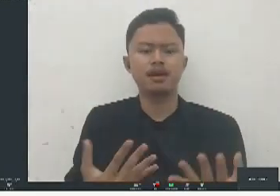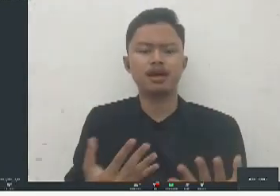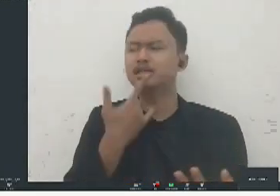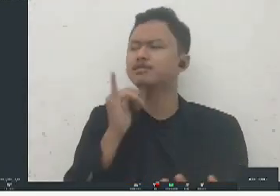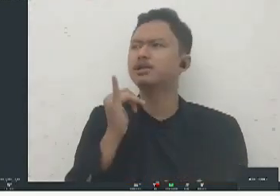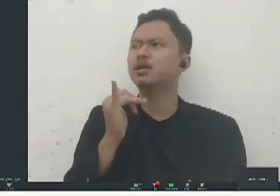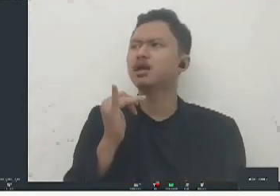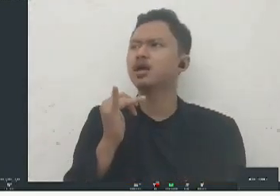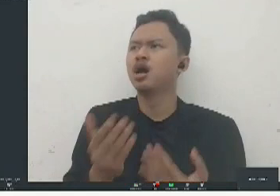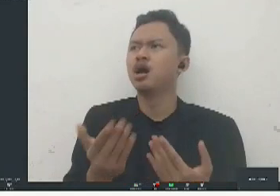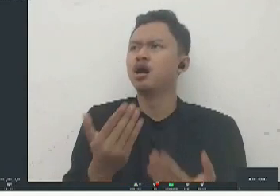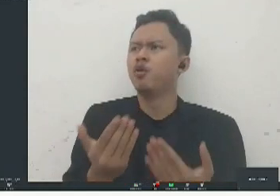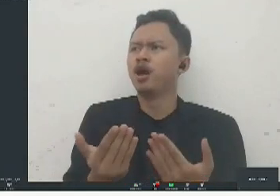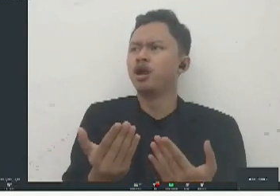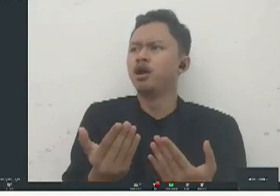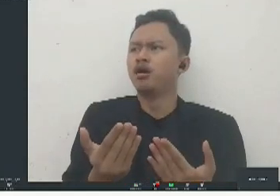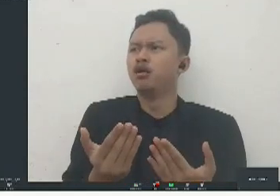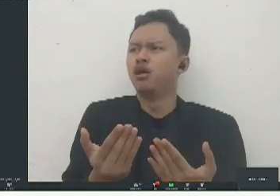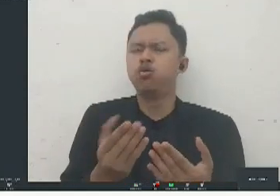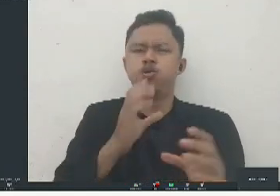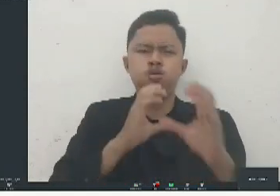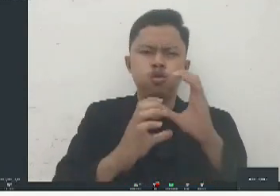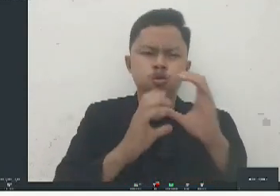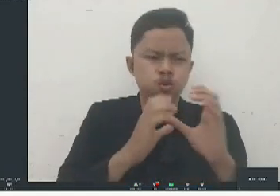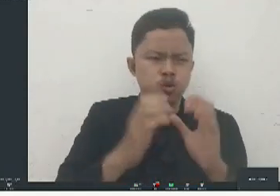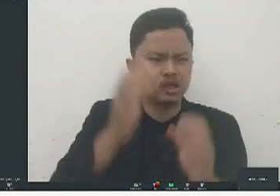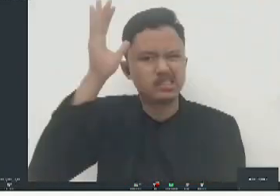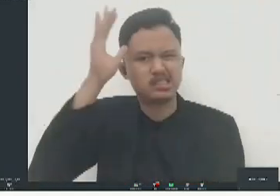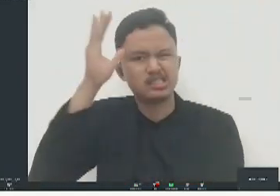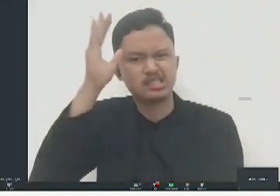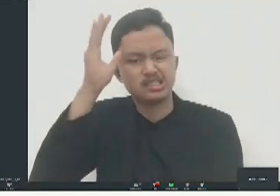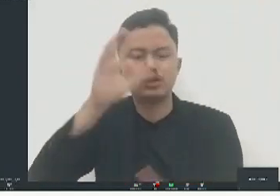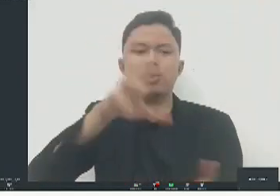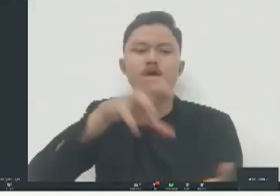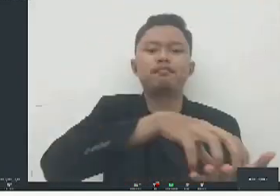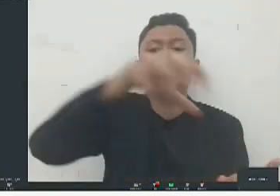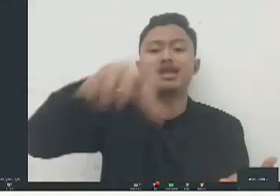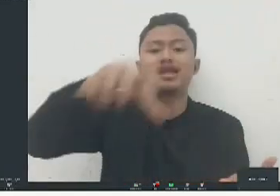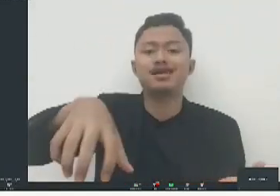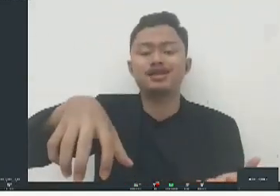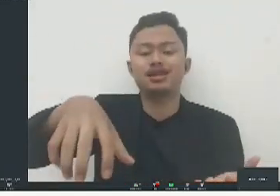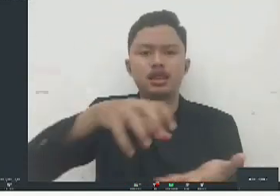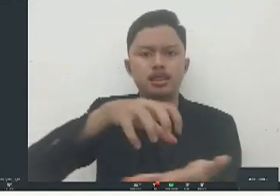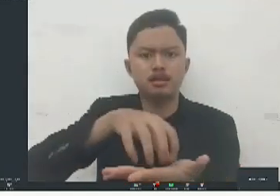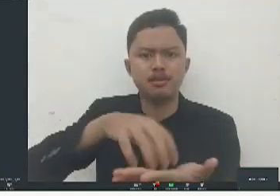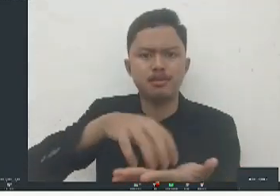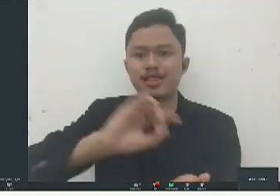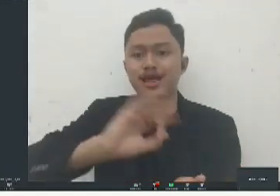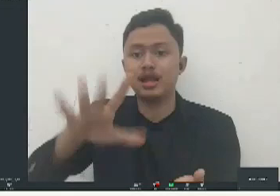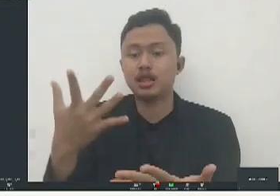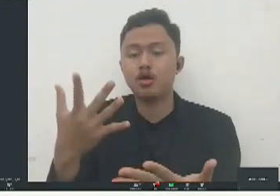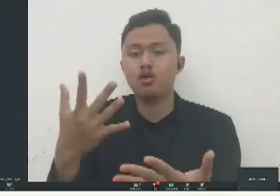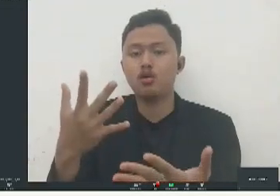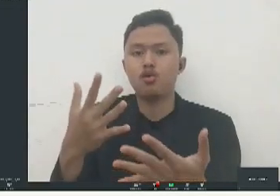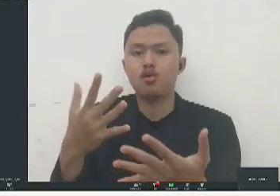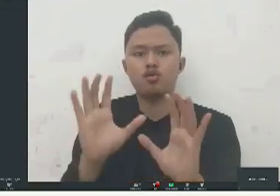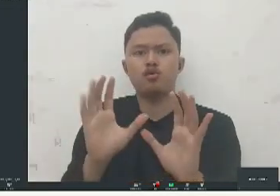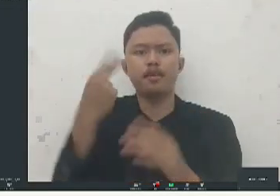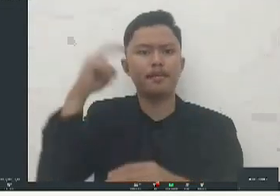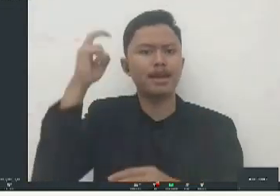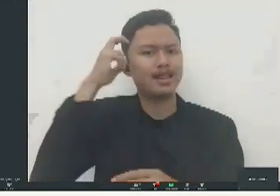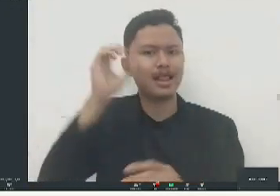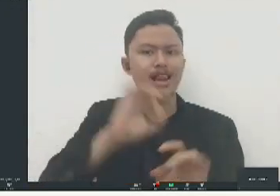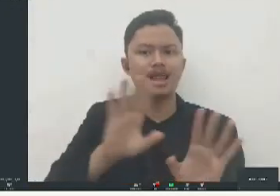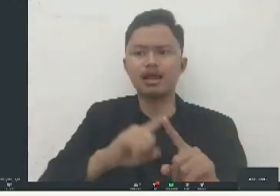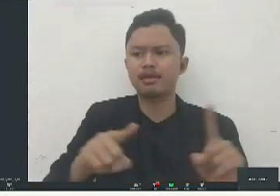gak gak ketemu komunikasinya gitu jadi kayak semacam mau dipindahkan ke bidang lain atau ke instansi lain gitu tapi kan itu bukan solusi menurut saya